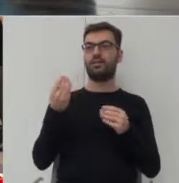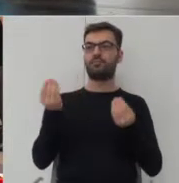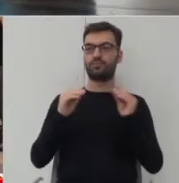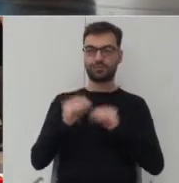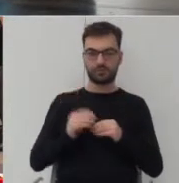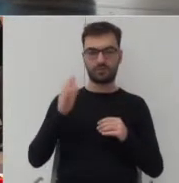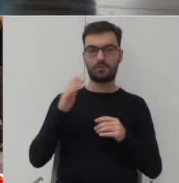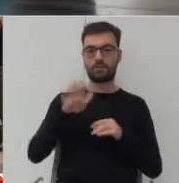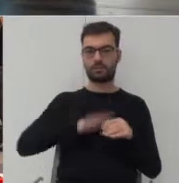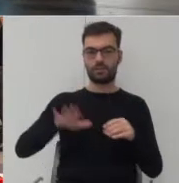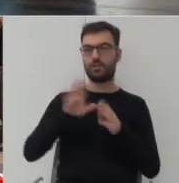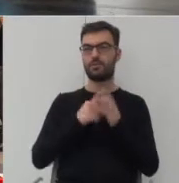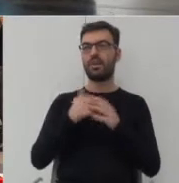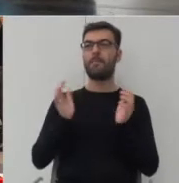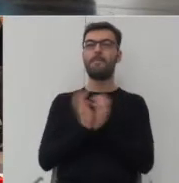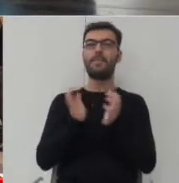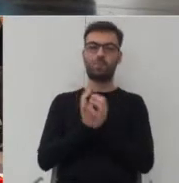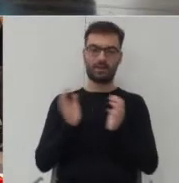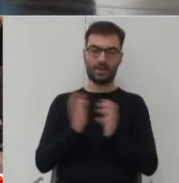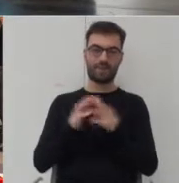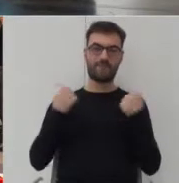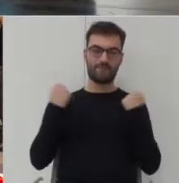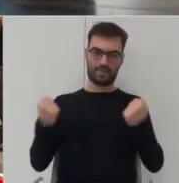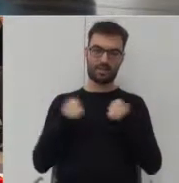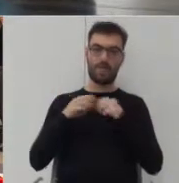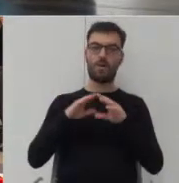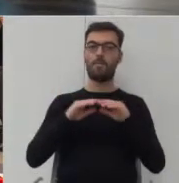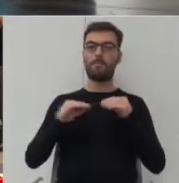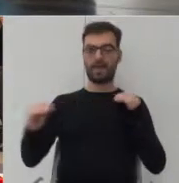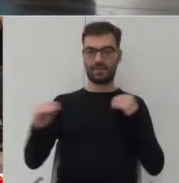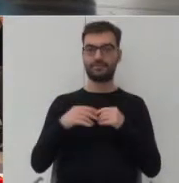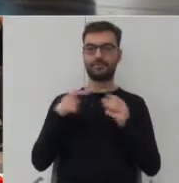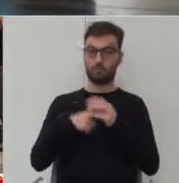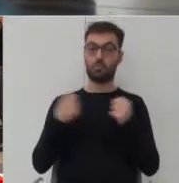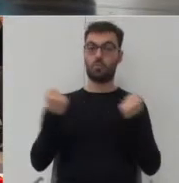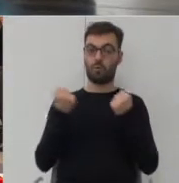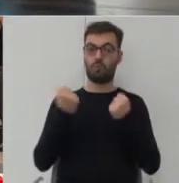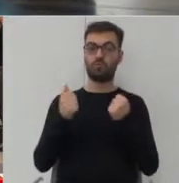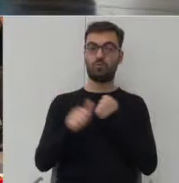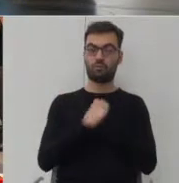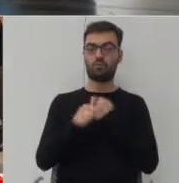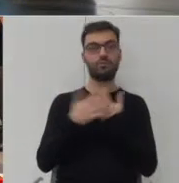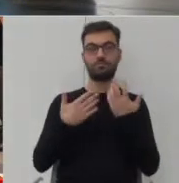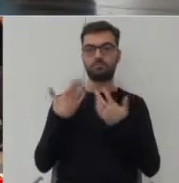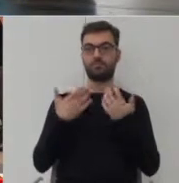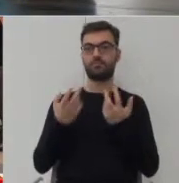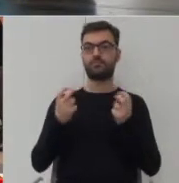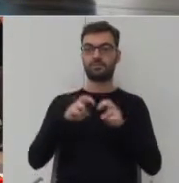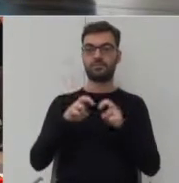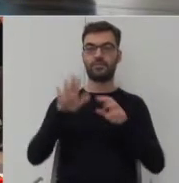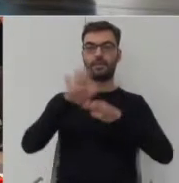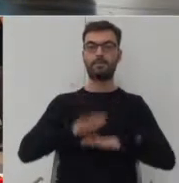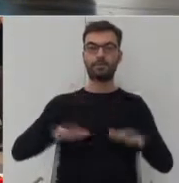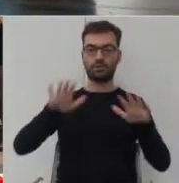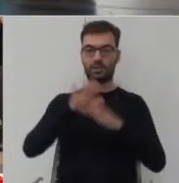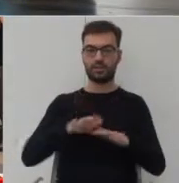przestrzeni, chociażby w piłki fitnessowe, czy maty do ćwiczeń, bardzo mocno pozwala stworzyć przestrzeń dla